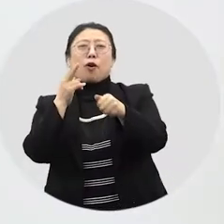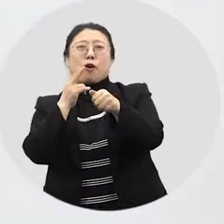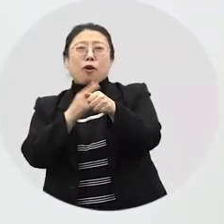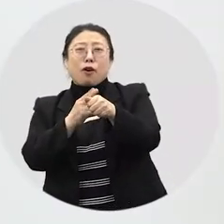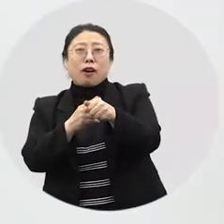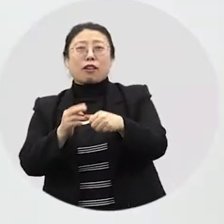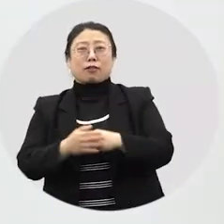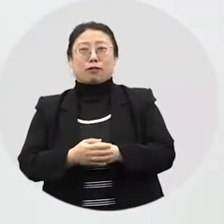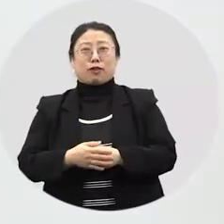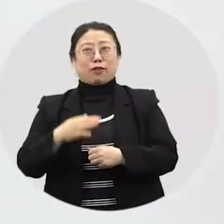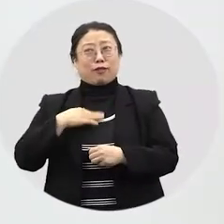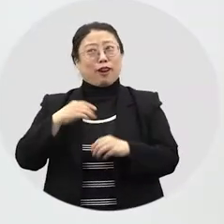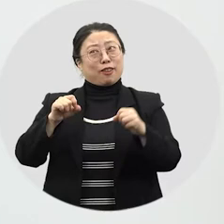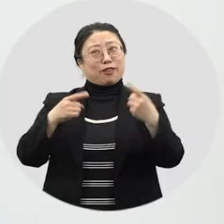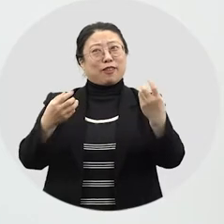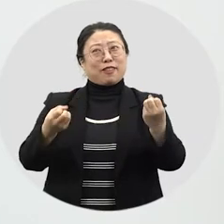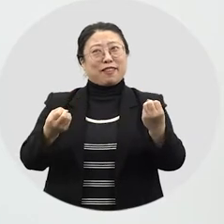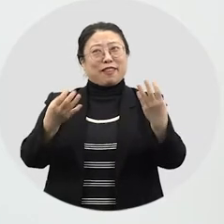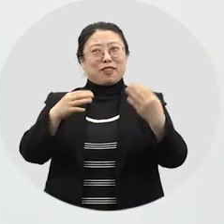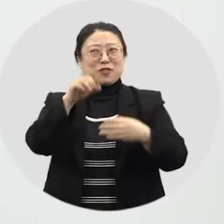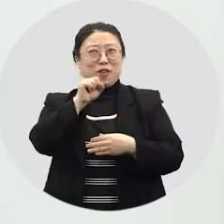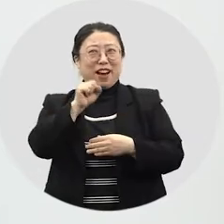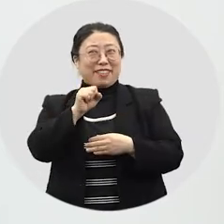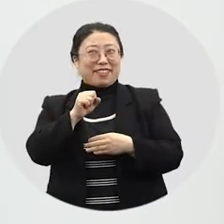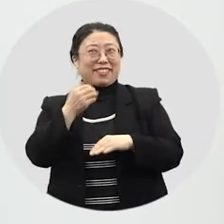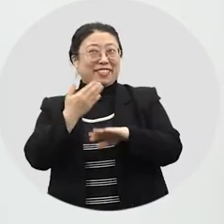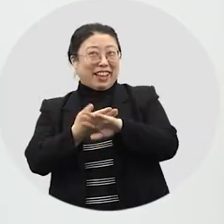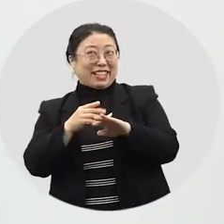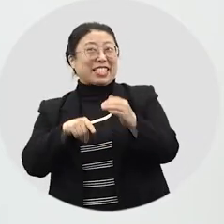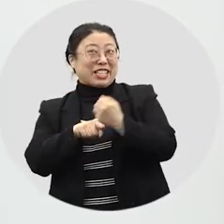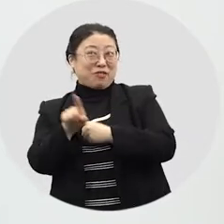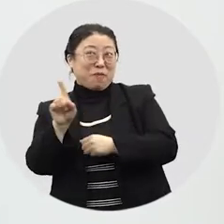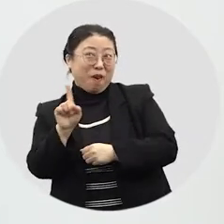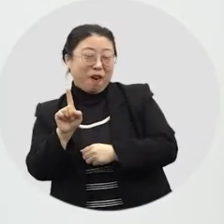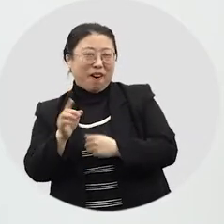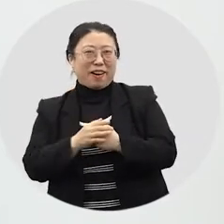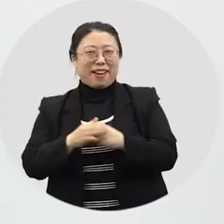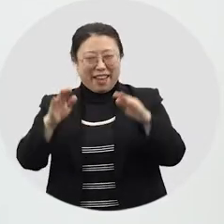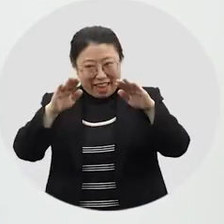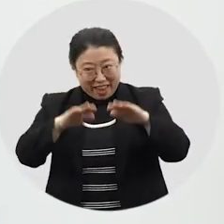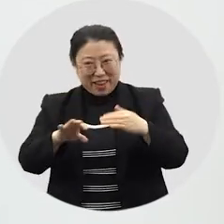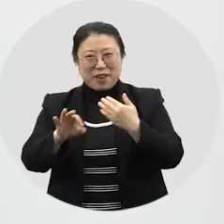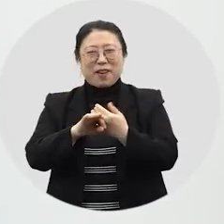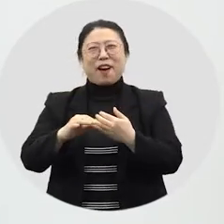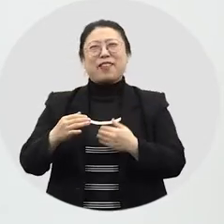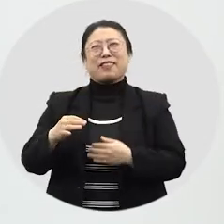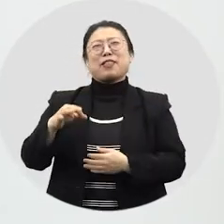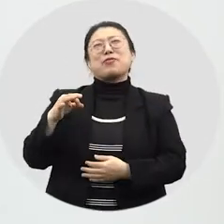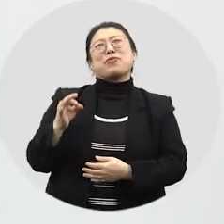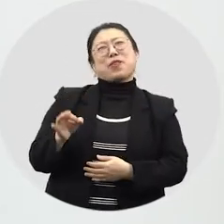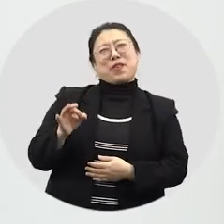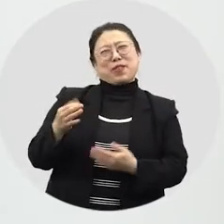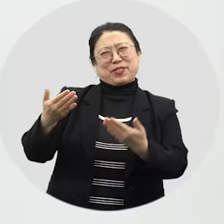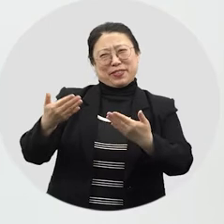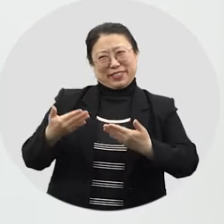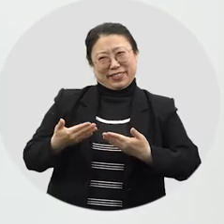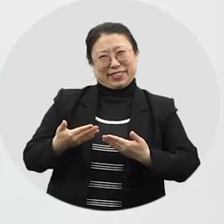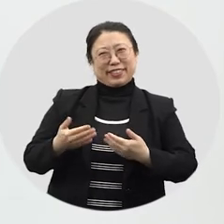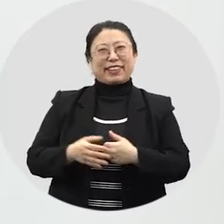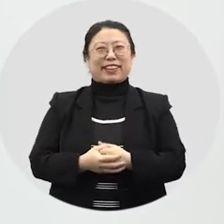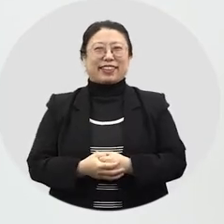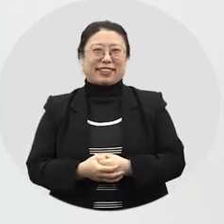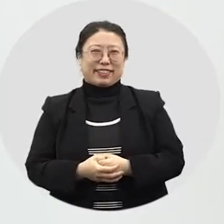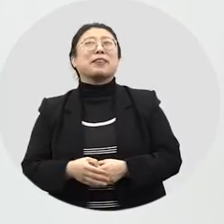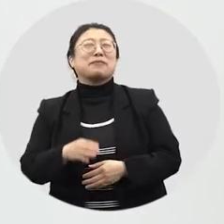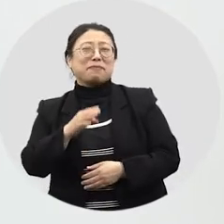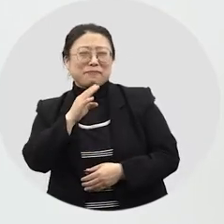선생님! 제가 설날을 좋아하는 또 하나의 이유는요? 세배를 하면 어른들이 세뱃돈을 주신다는